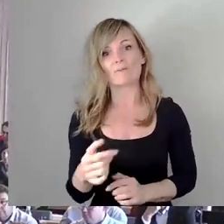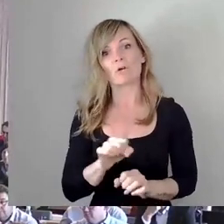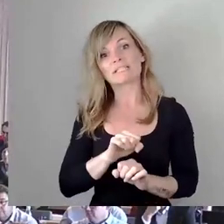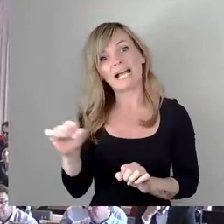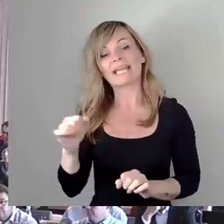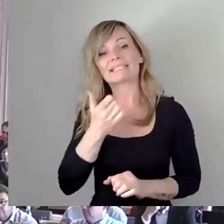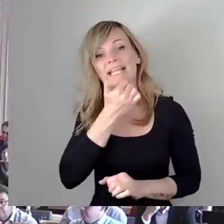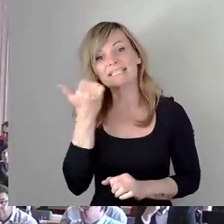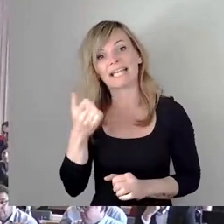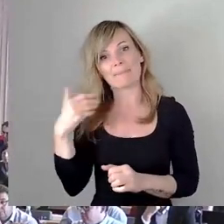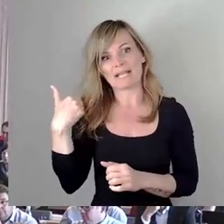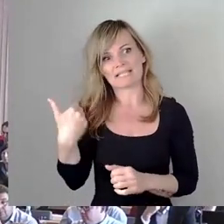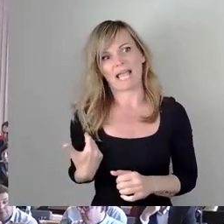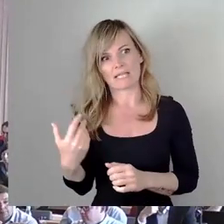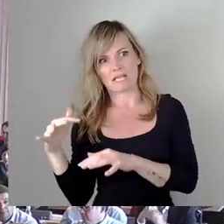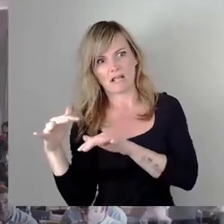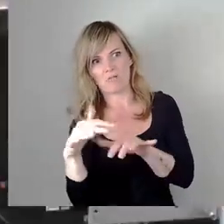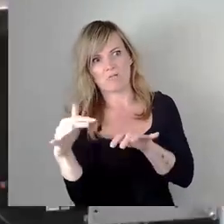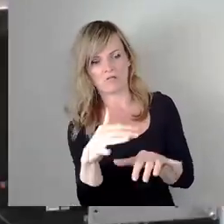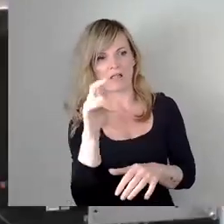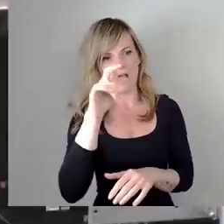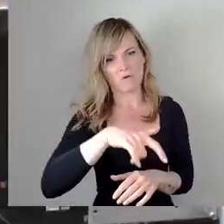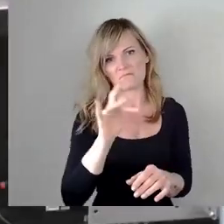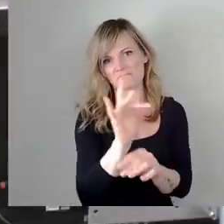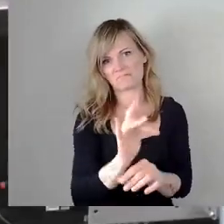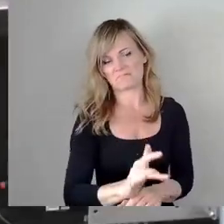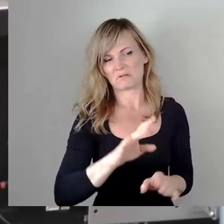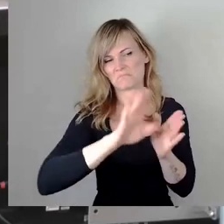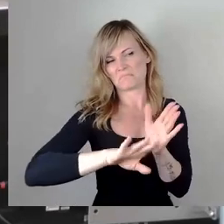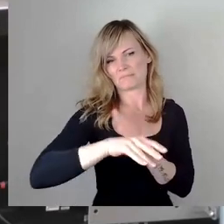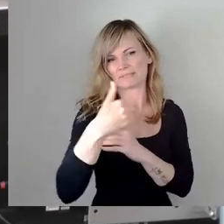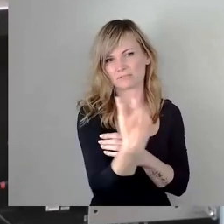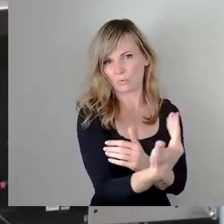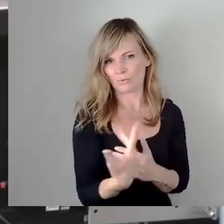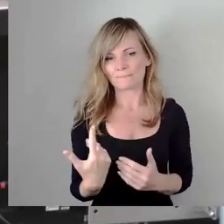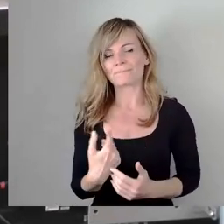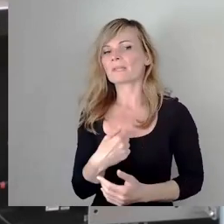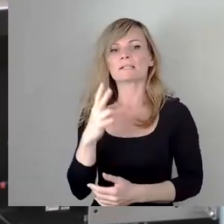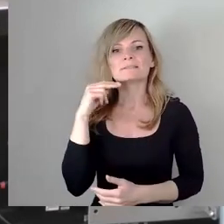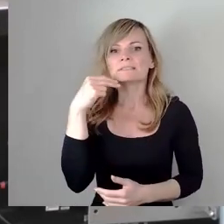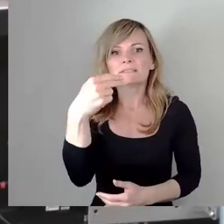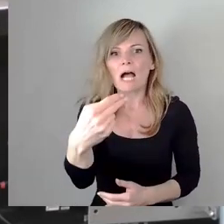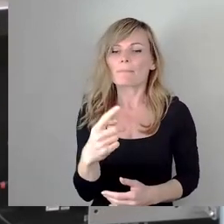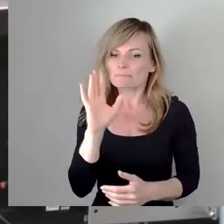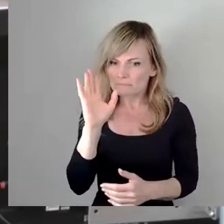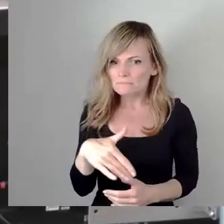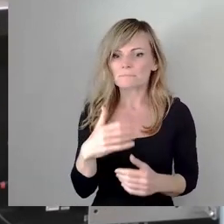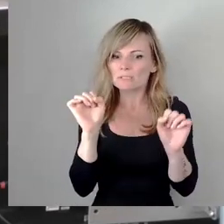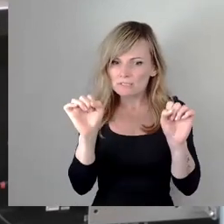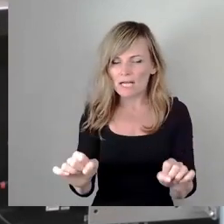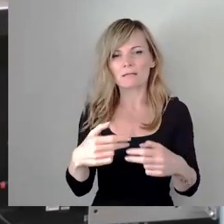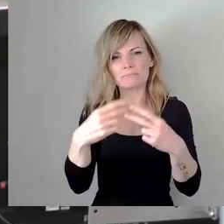Und es geht überhaupt nicht darum, dass etwas nicht benannt werden soll, das ist schlicht falsch. Es gibt beispielsweise am